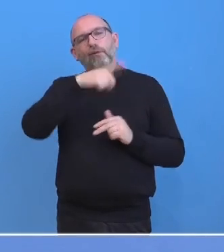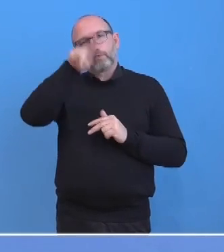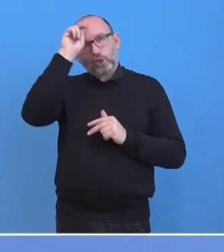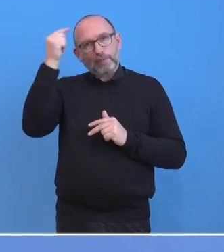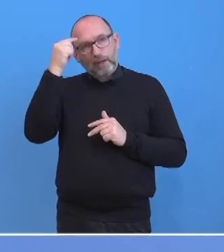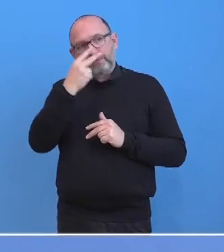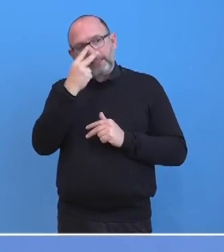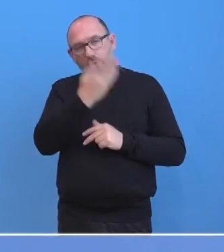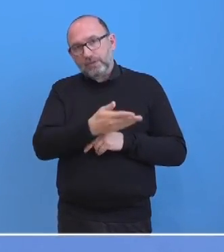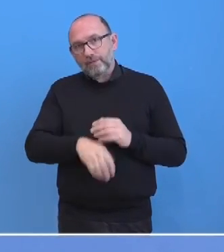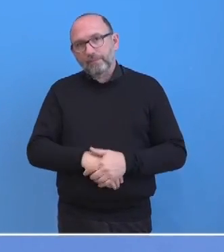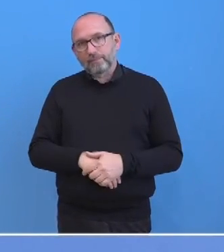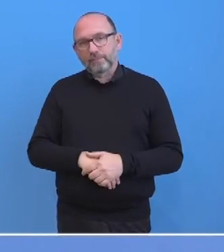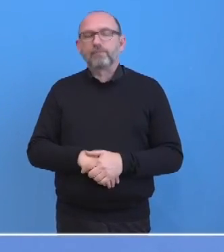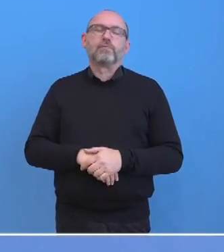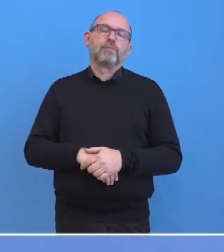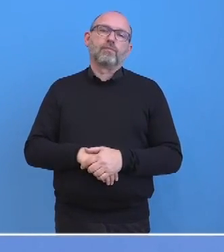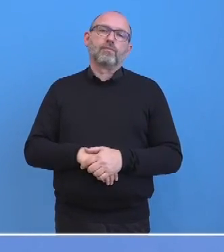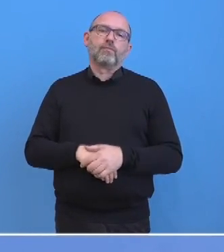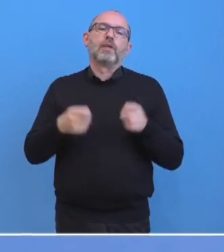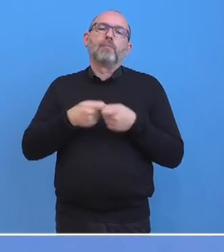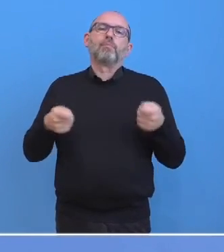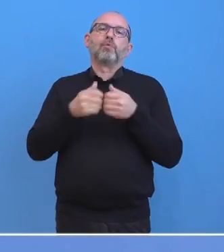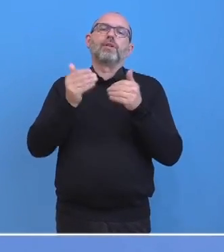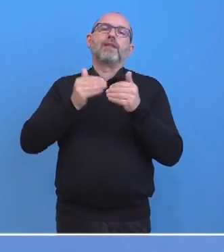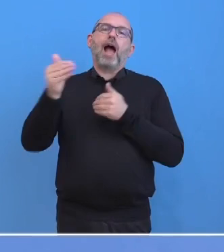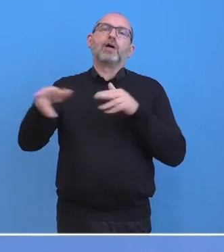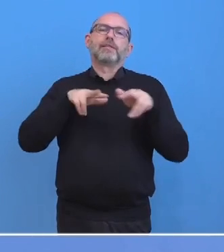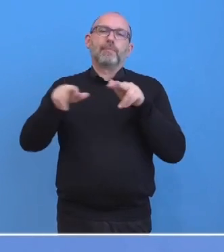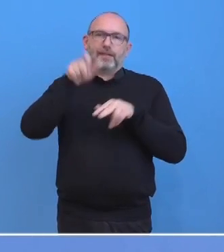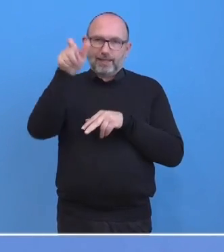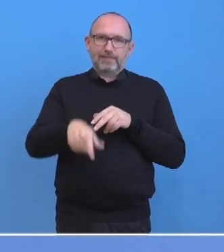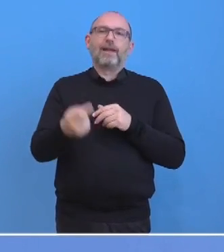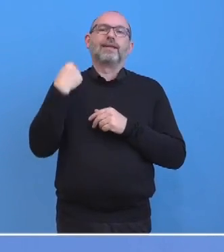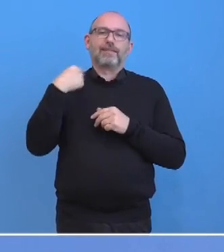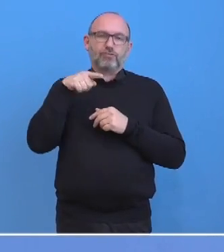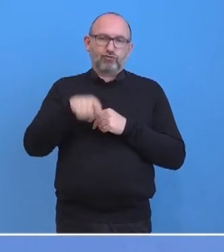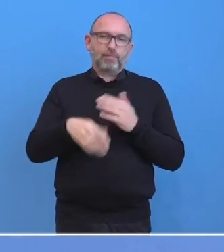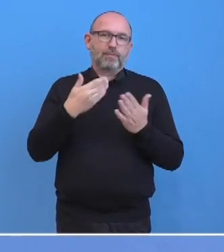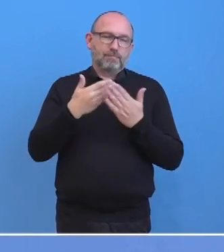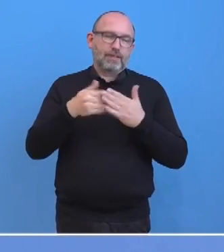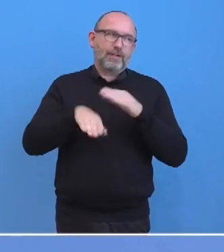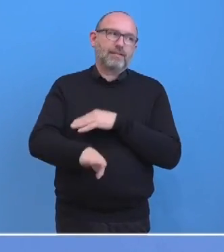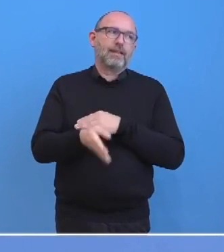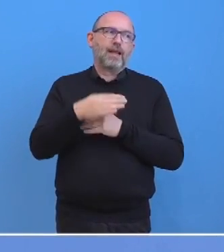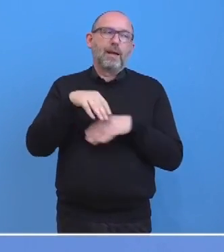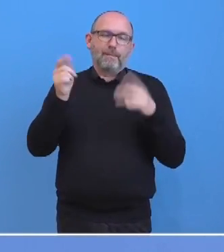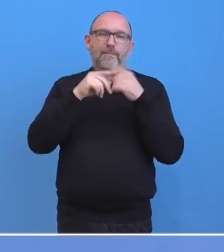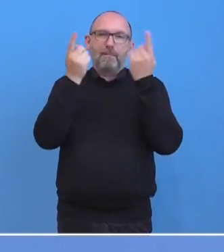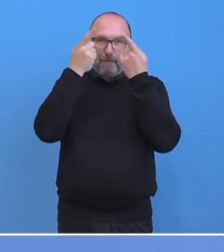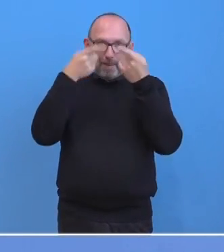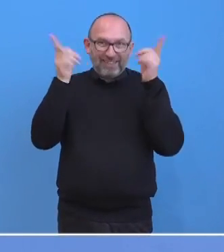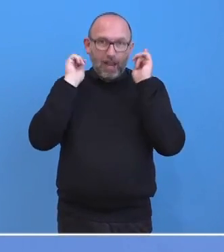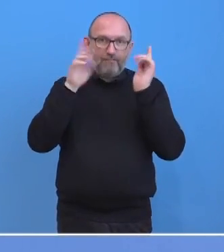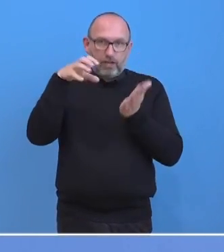Es trifft so, dass der Bundesaußenminister gestern mit seinem türkischen Kollegen in Bratislava angelegentlich einer Konferenz, die dort stattfand,